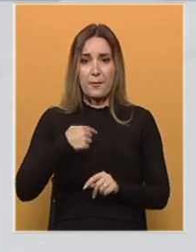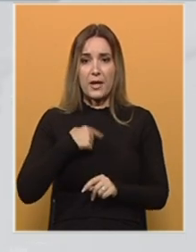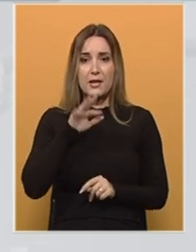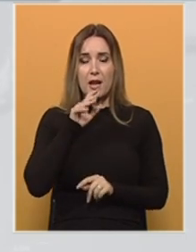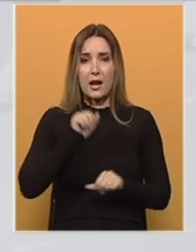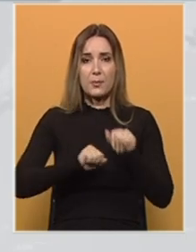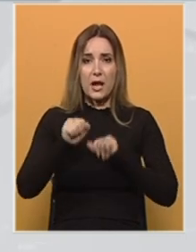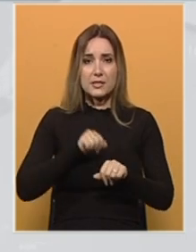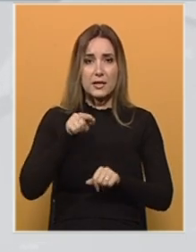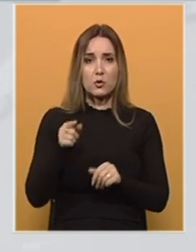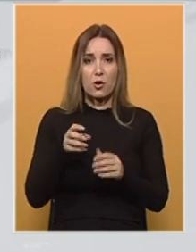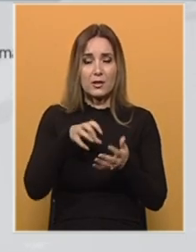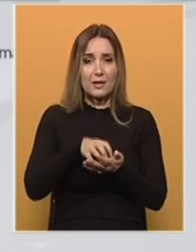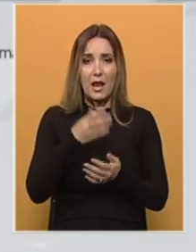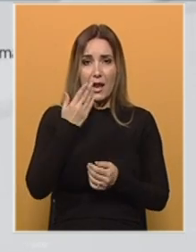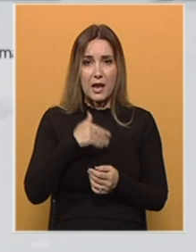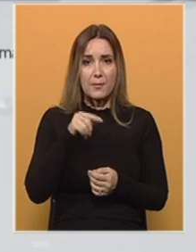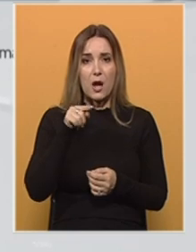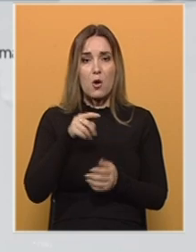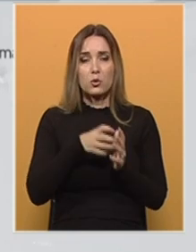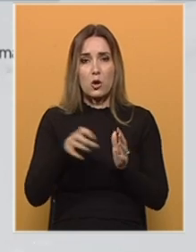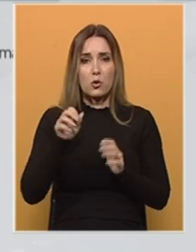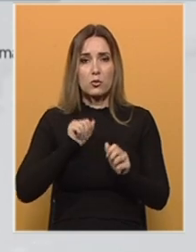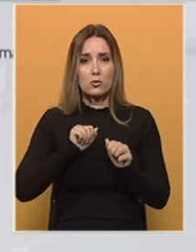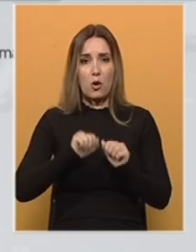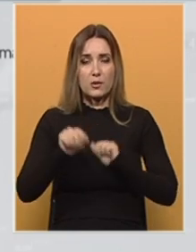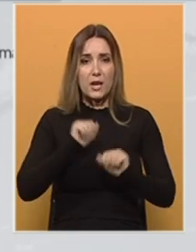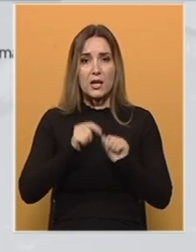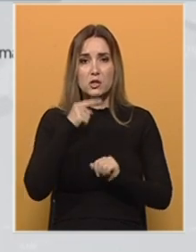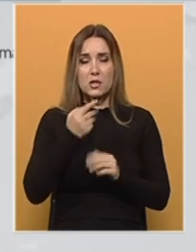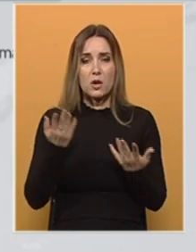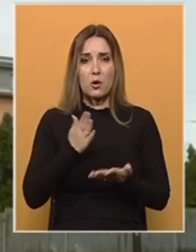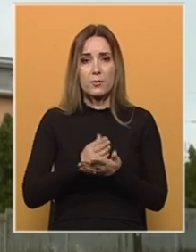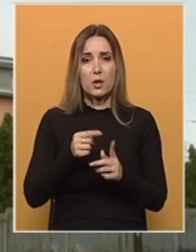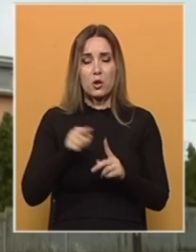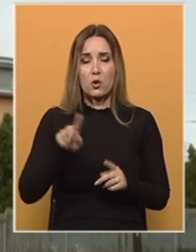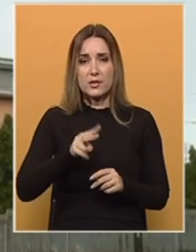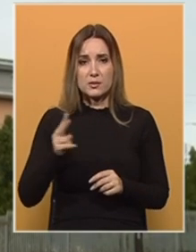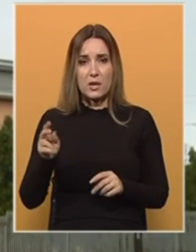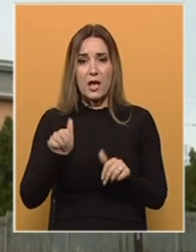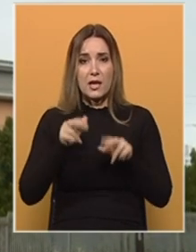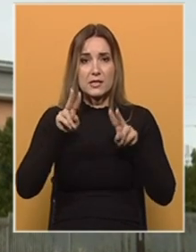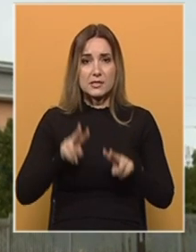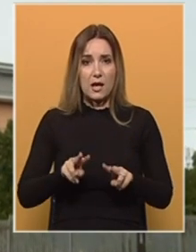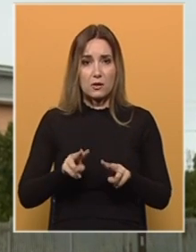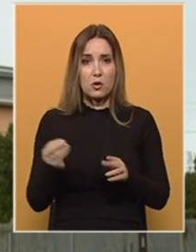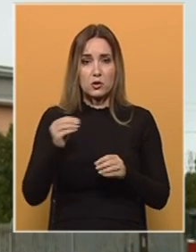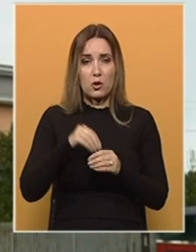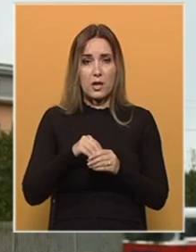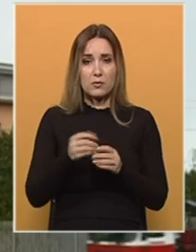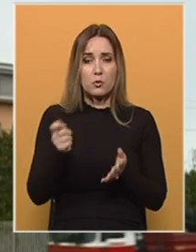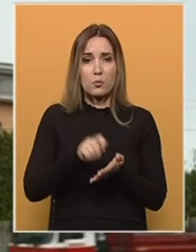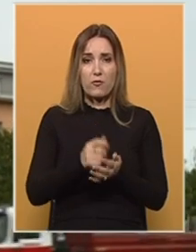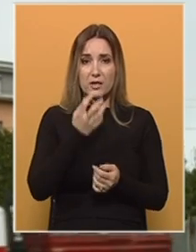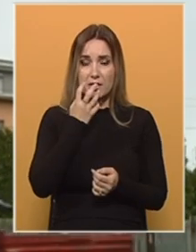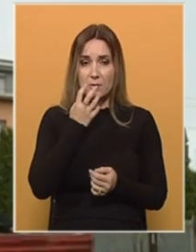branjenica da tog dijela nema. U toku odbrane reći ćemo kako je došlo do izmjene. Je li zaista naknadno dodat dio kupovini